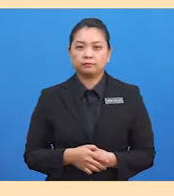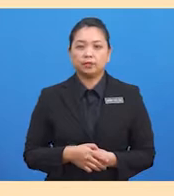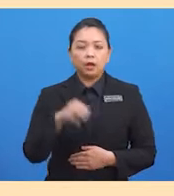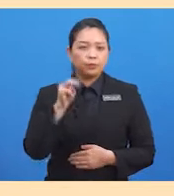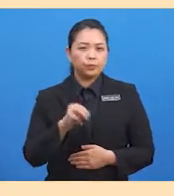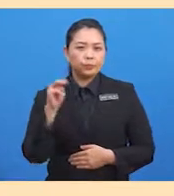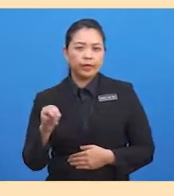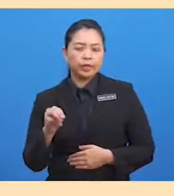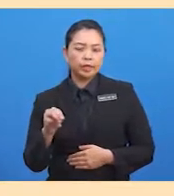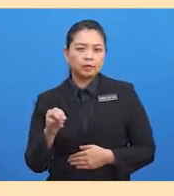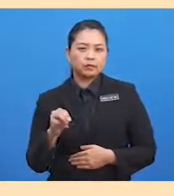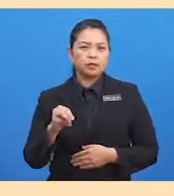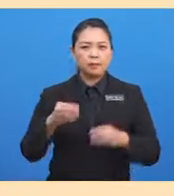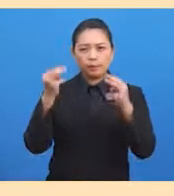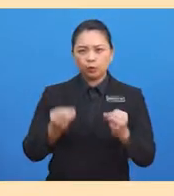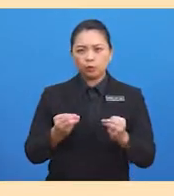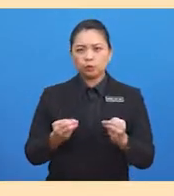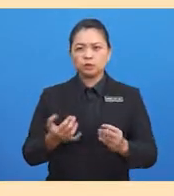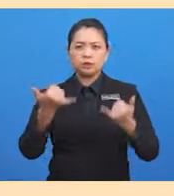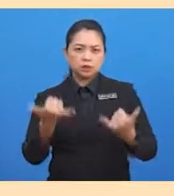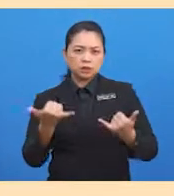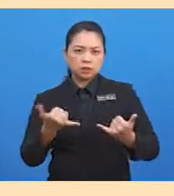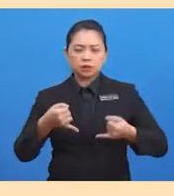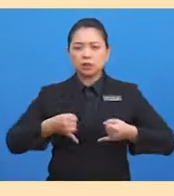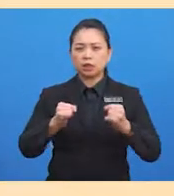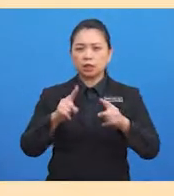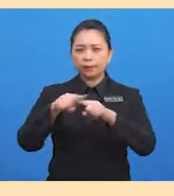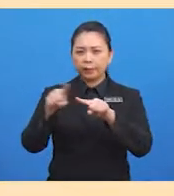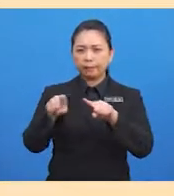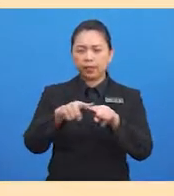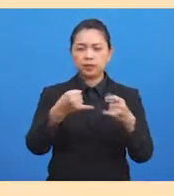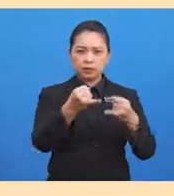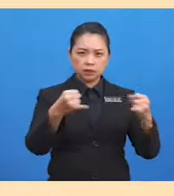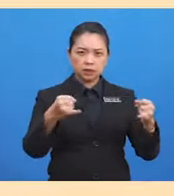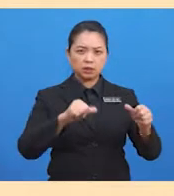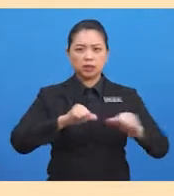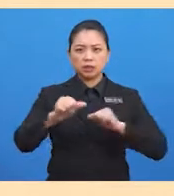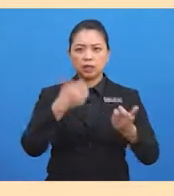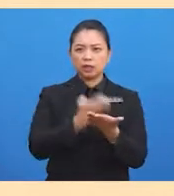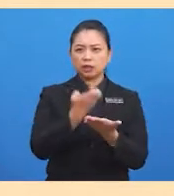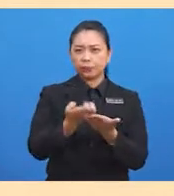menjalankan pelbagai jenis kegiatan ekonomi. Bagaimana pula dengan manusia zaman prasejarah?